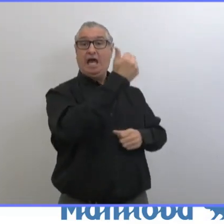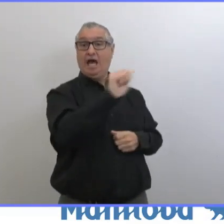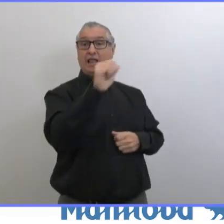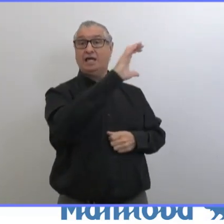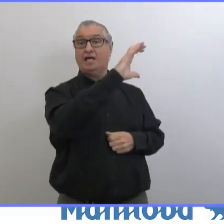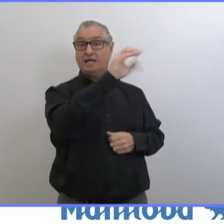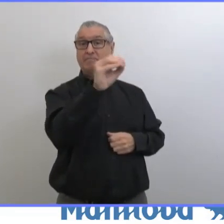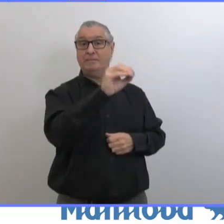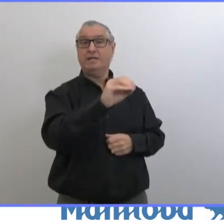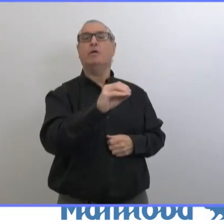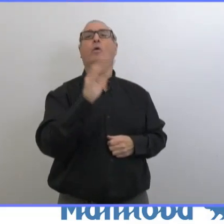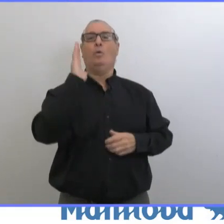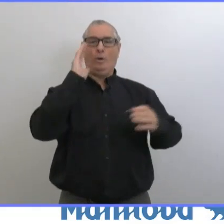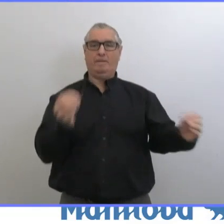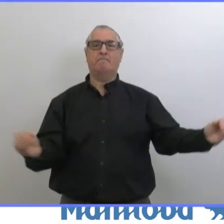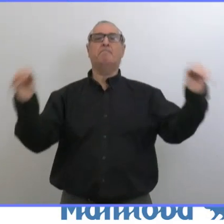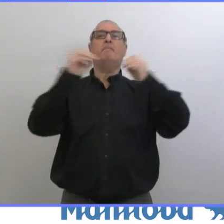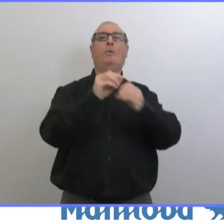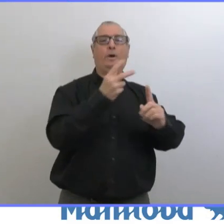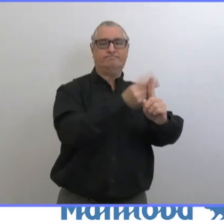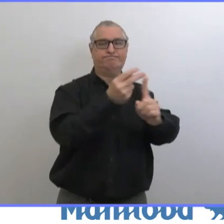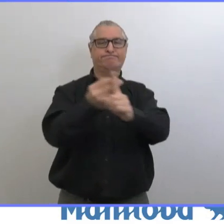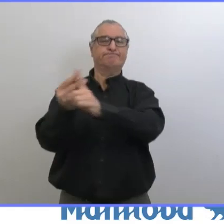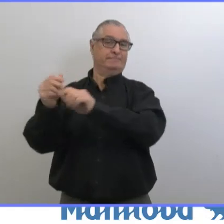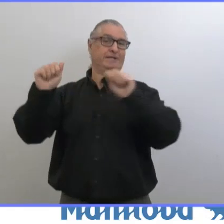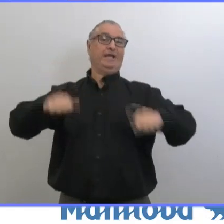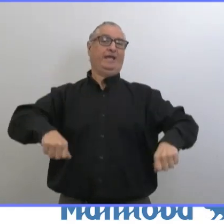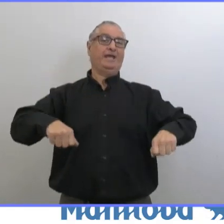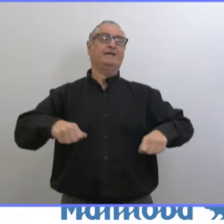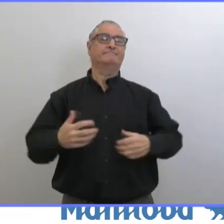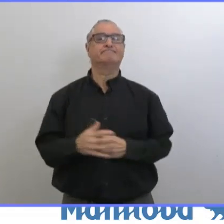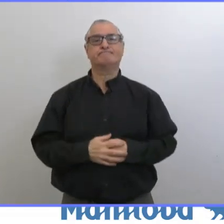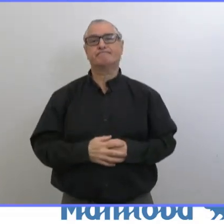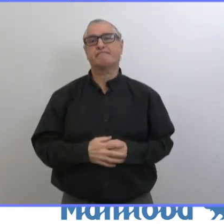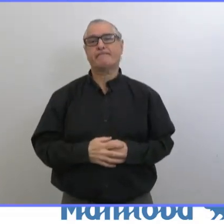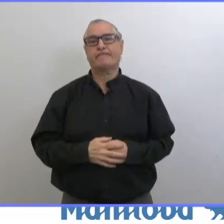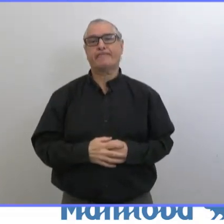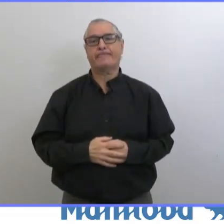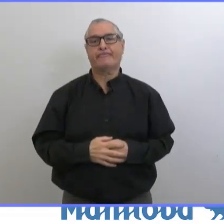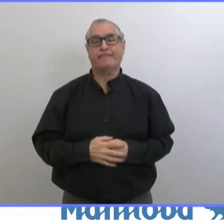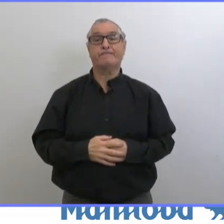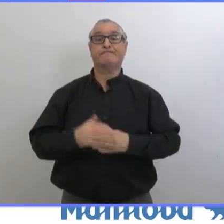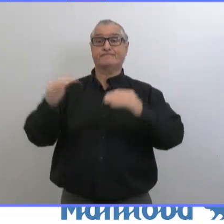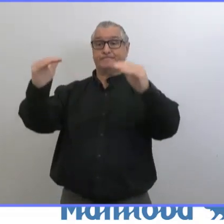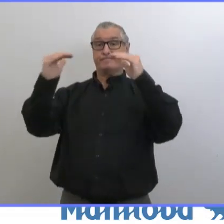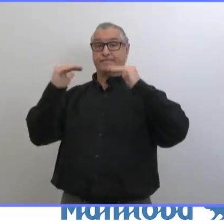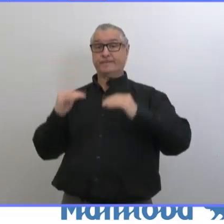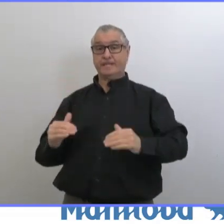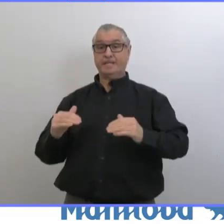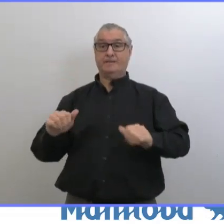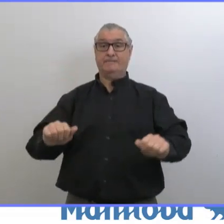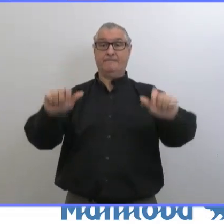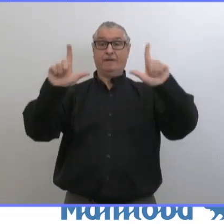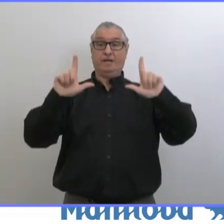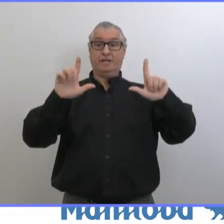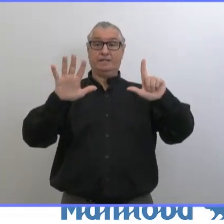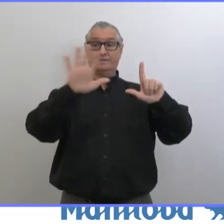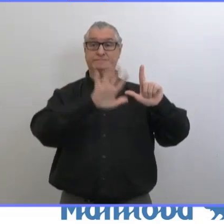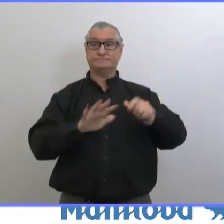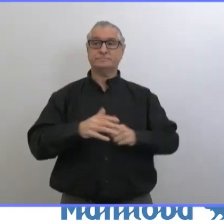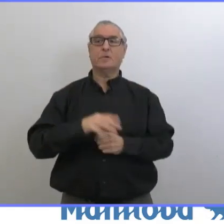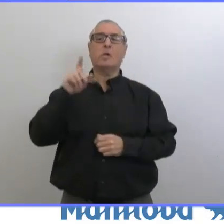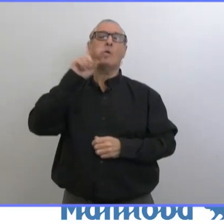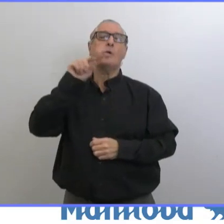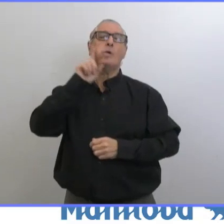centaines de milliers de doses. ça, c'est très important. Diapositive suivante. Les deux diapositives suivantes montrent deux